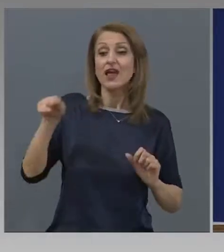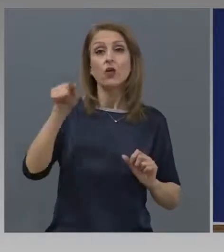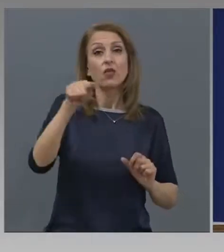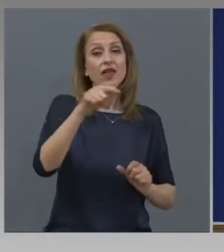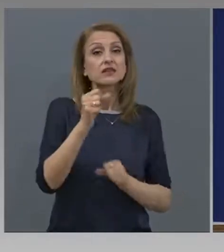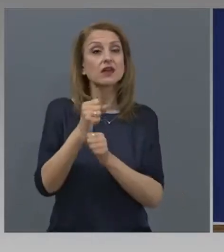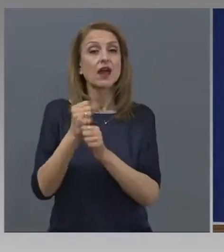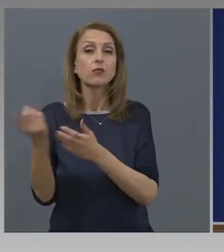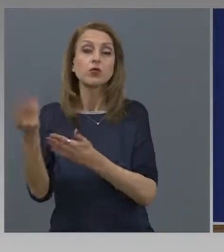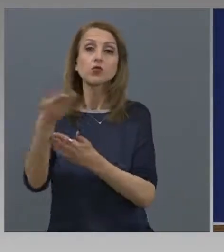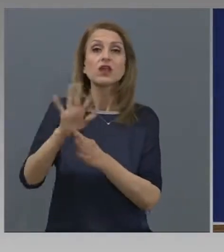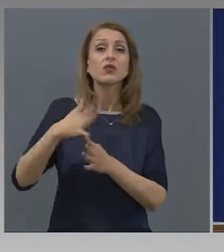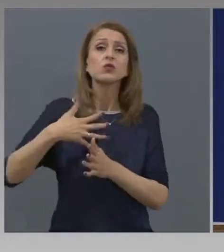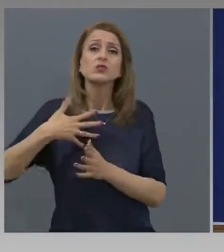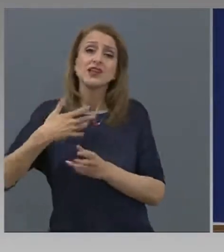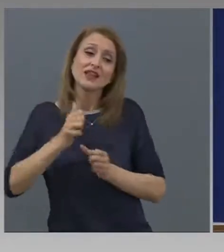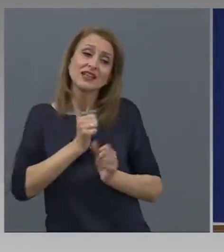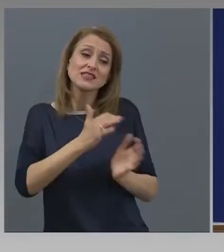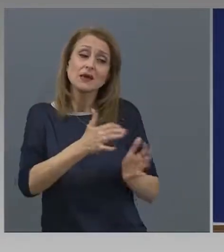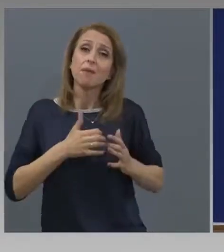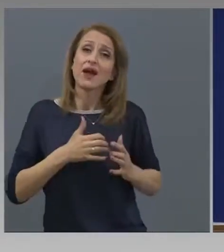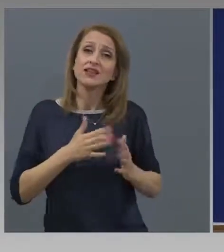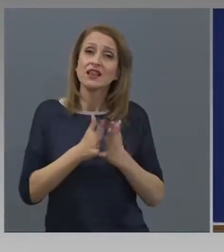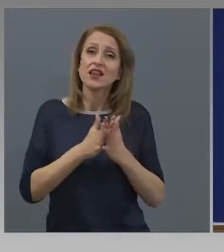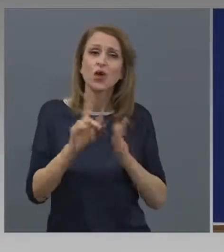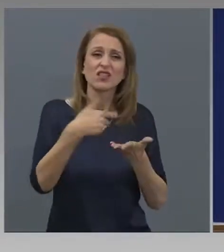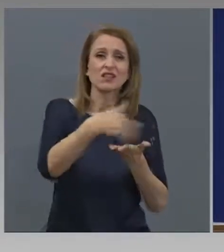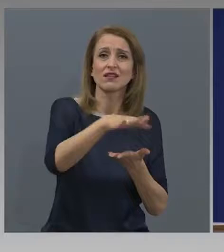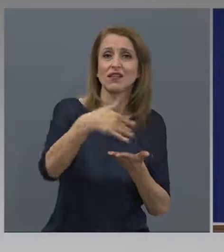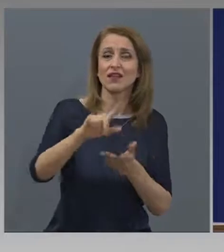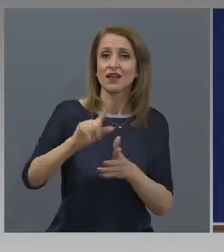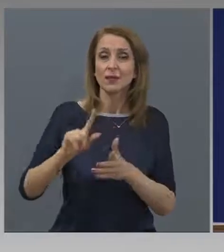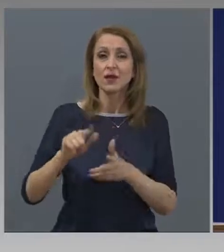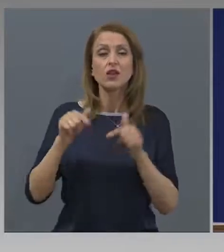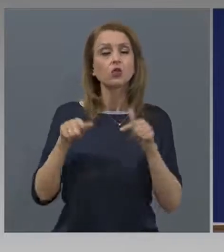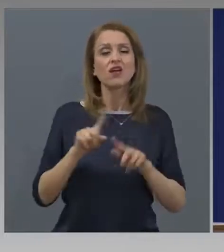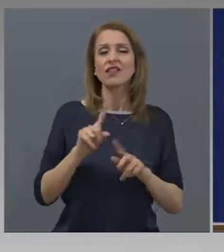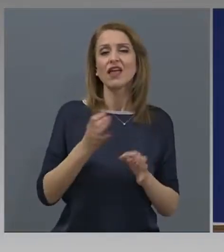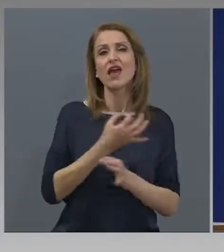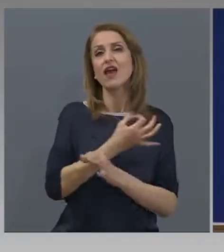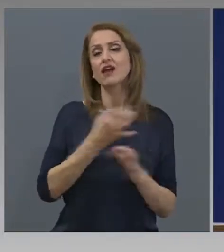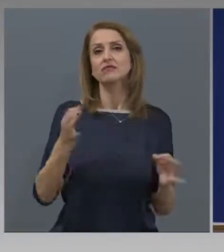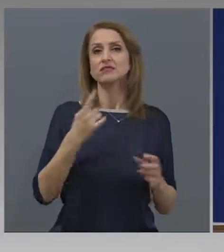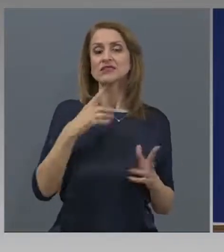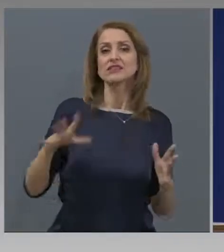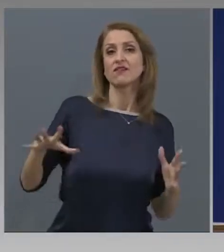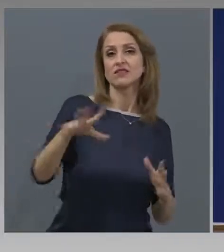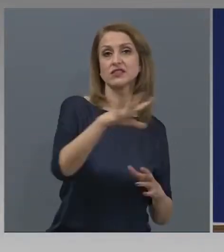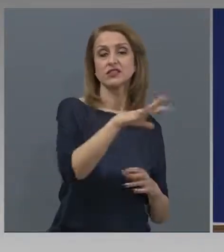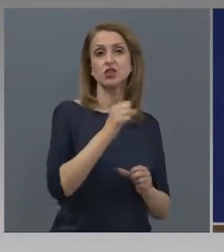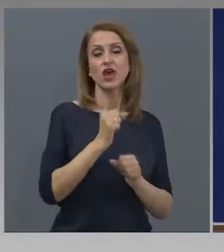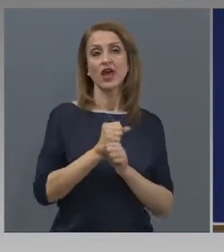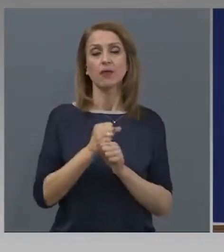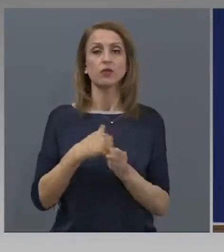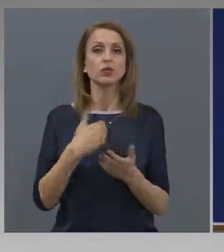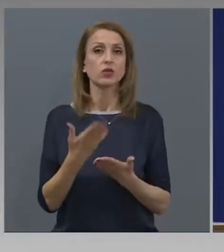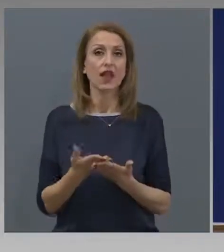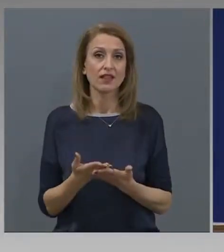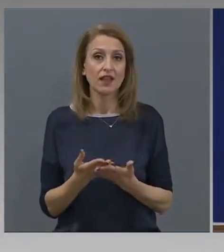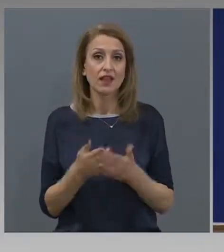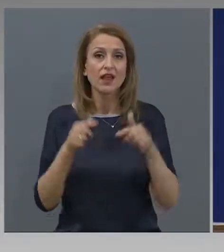хората, с които работят и искат да запазят техният доход. Тя не е универсална мярка за абсолютно всички работодатели. Тя не е